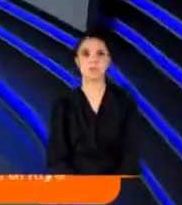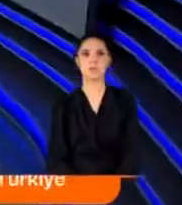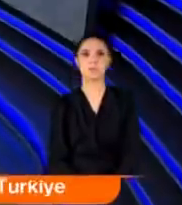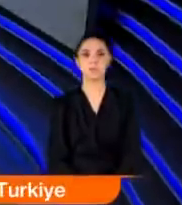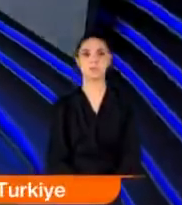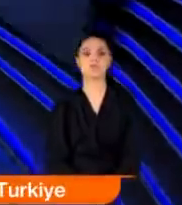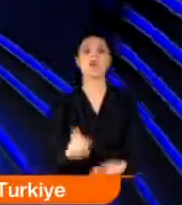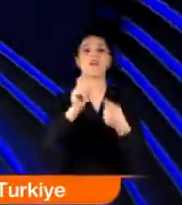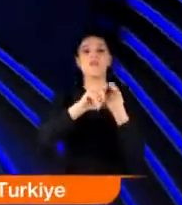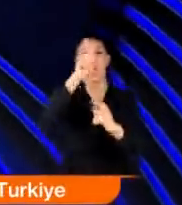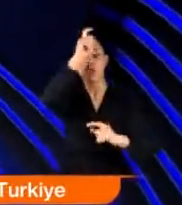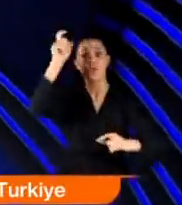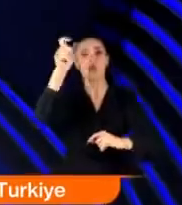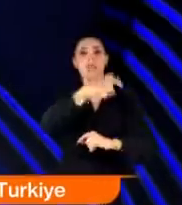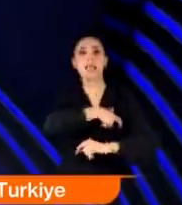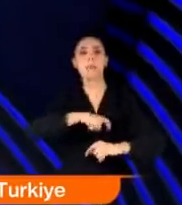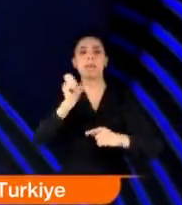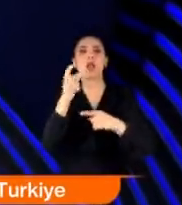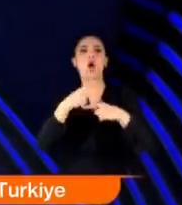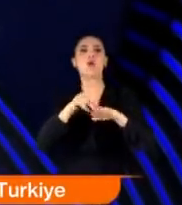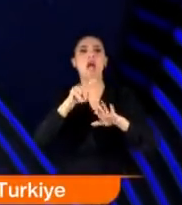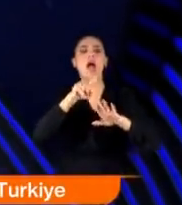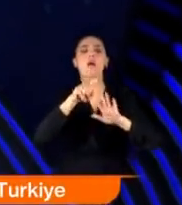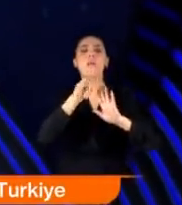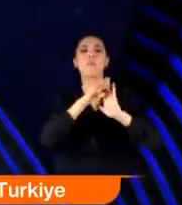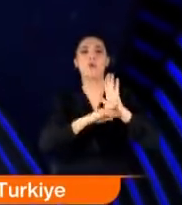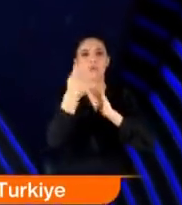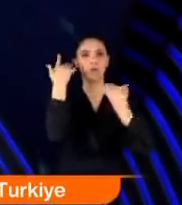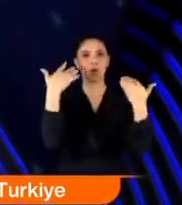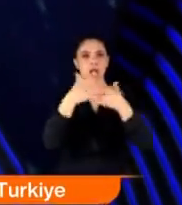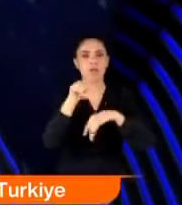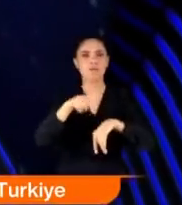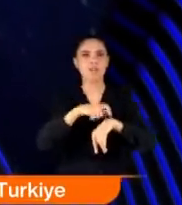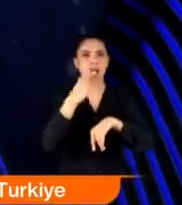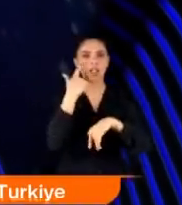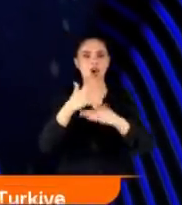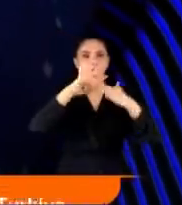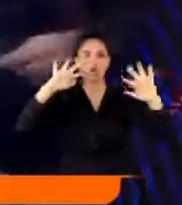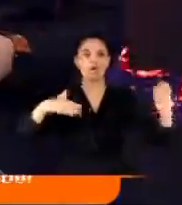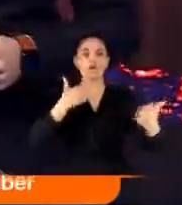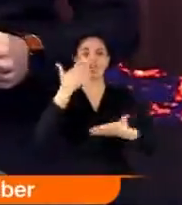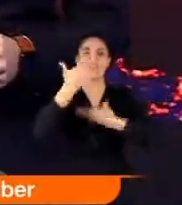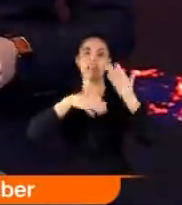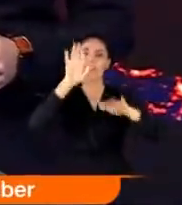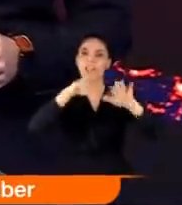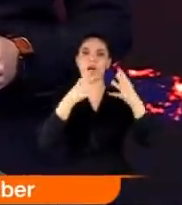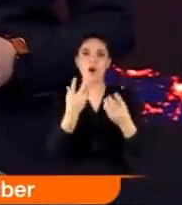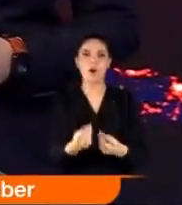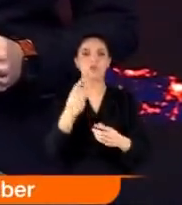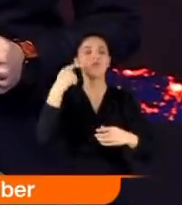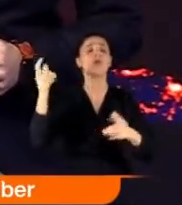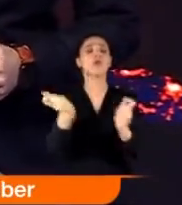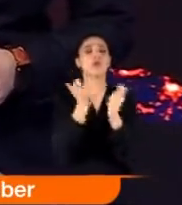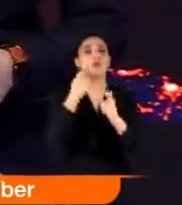Ve Türkiye'nin milli uzay programı dün akşam bu saatlerde külliyede tanıtıldı. Toplantıda